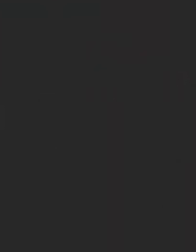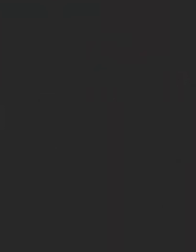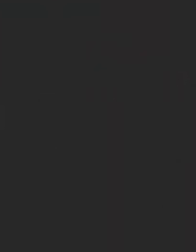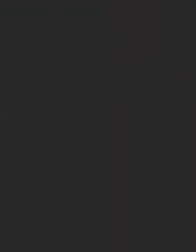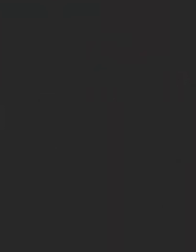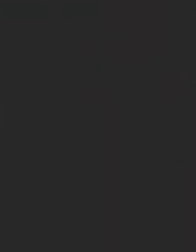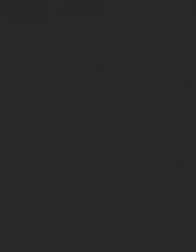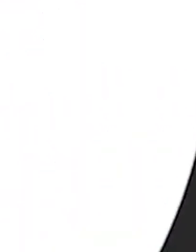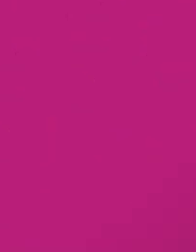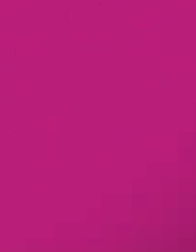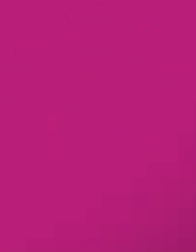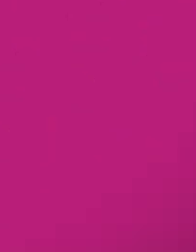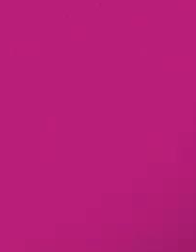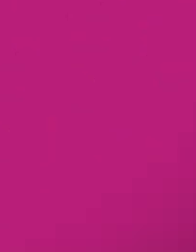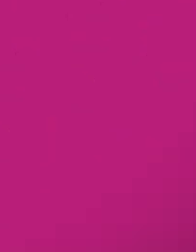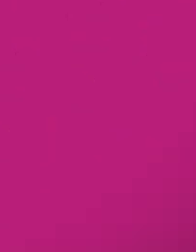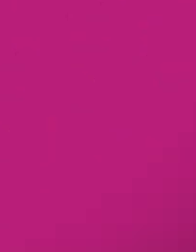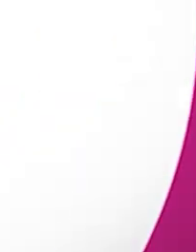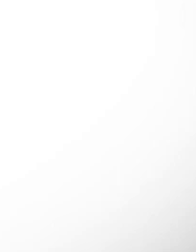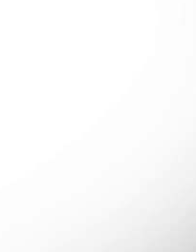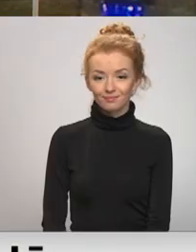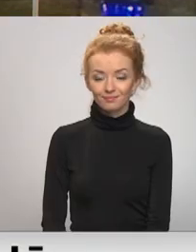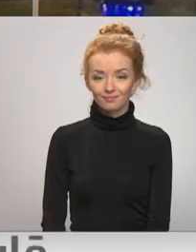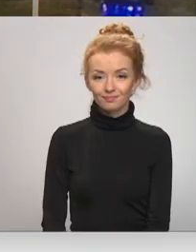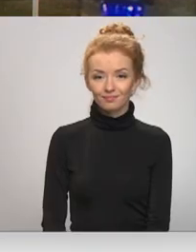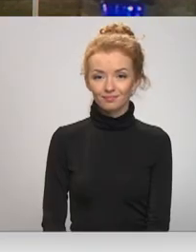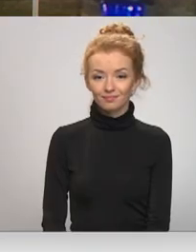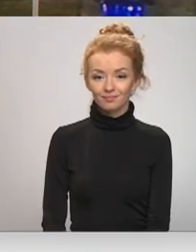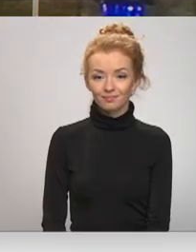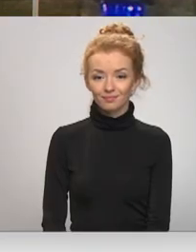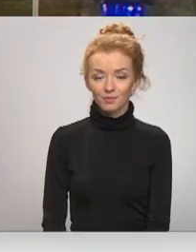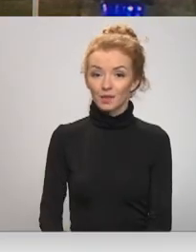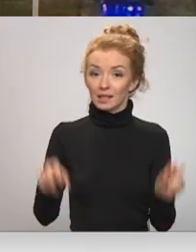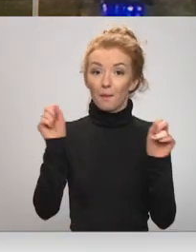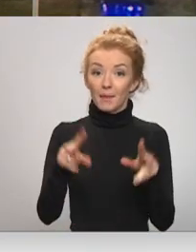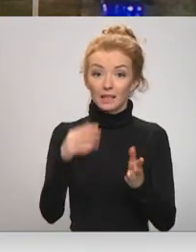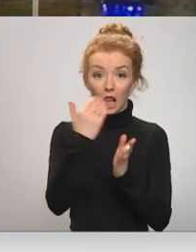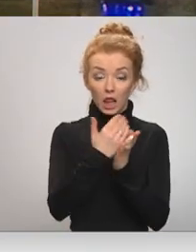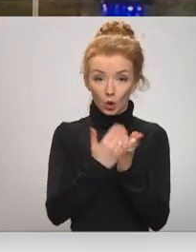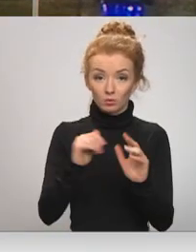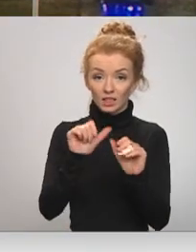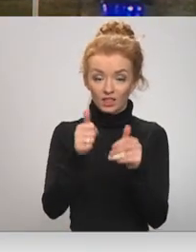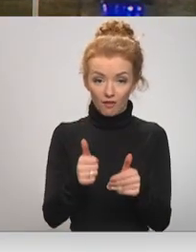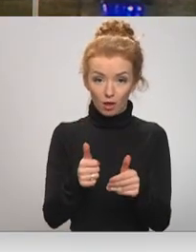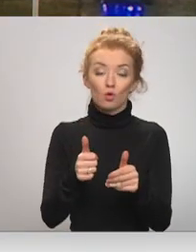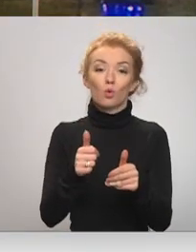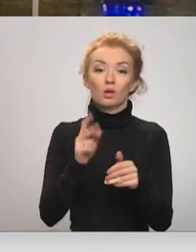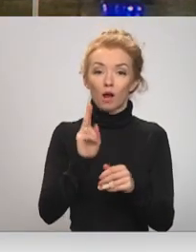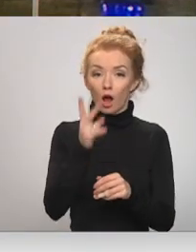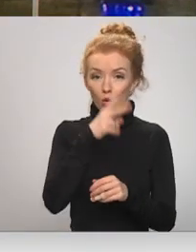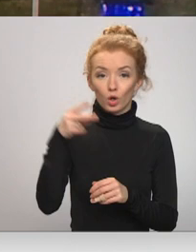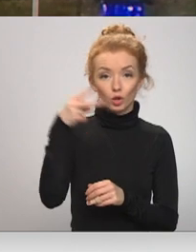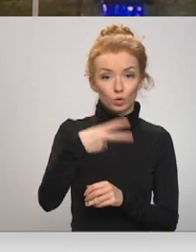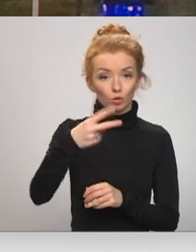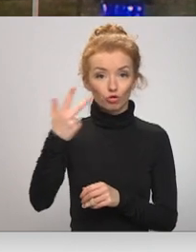Re! Viss ēters ir te! Ar speciālu likumu izveidots mehānisms, kā no 2023.